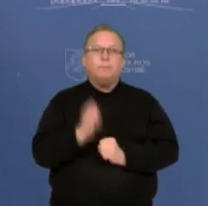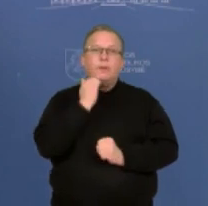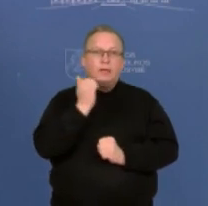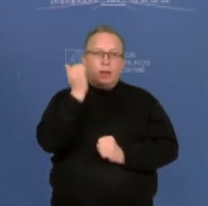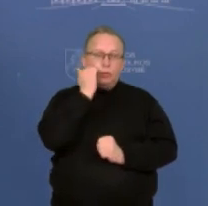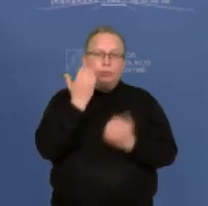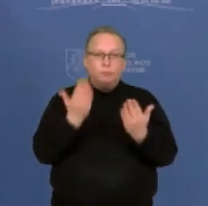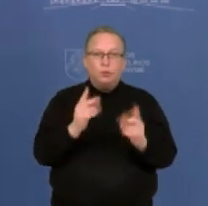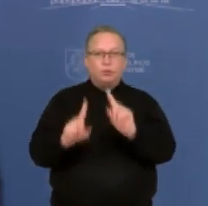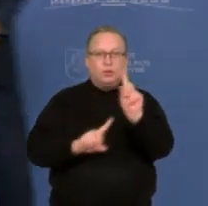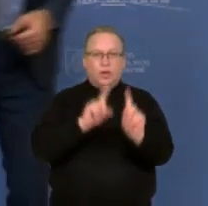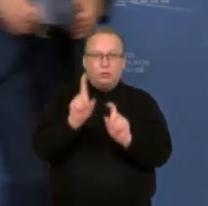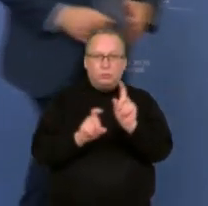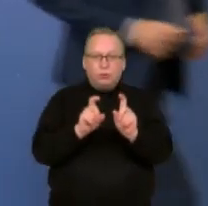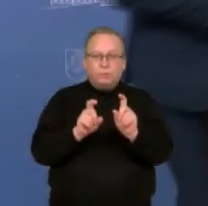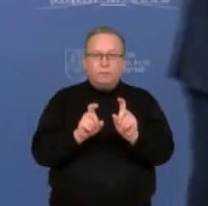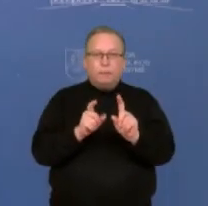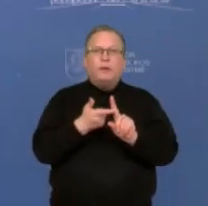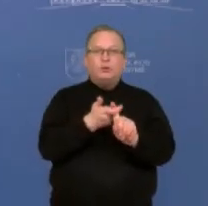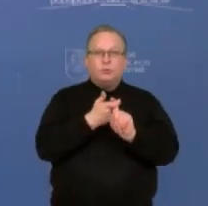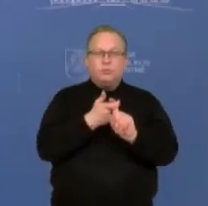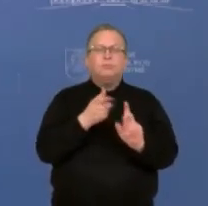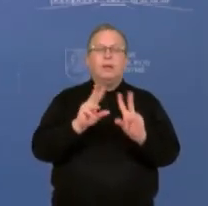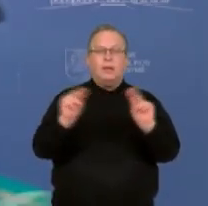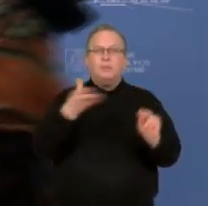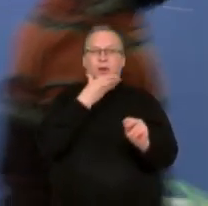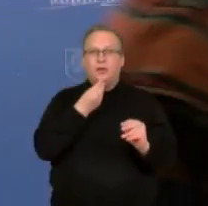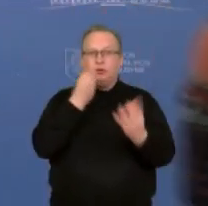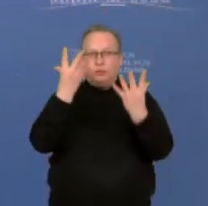Dėkojame už jūsų klausimus, dėkojame susisiekimo ministrui, linkime gražios dienos, ačiū.